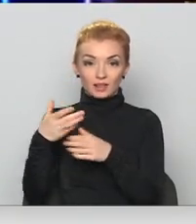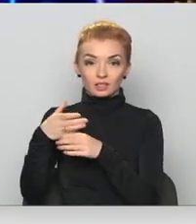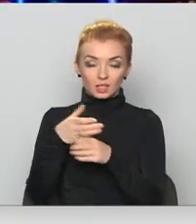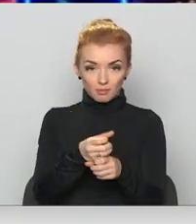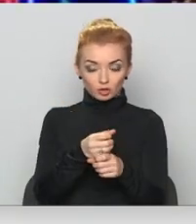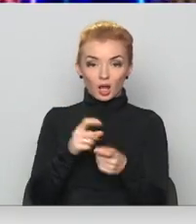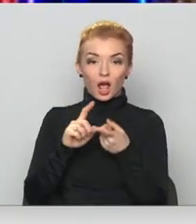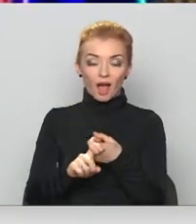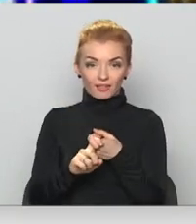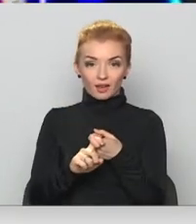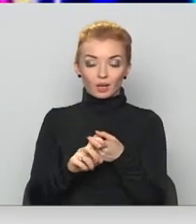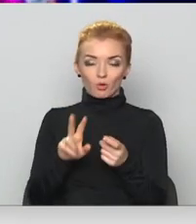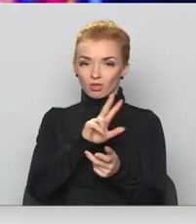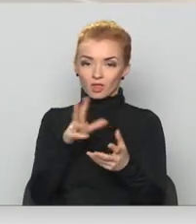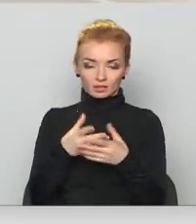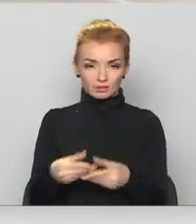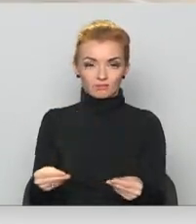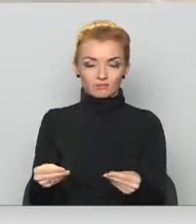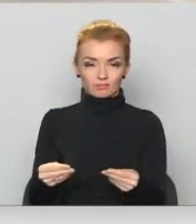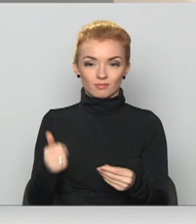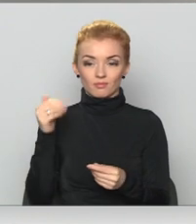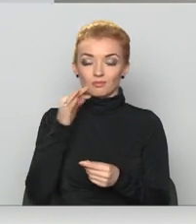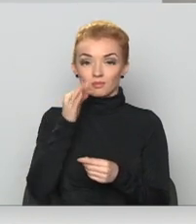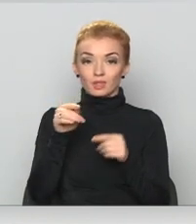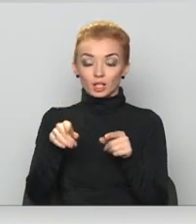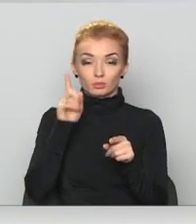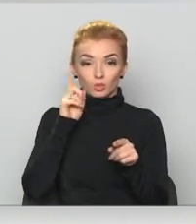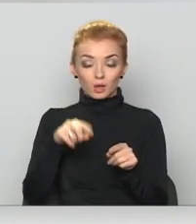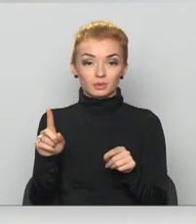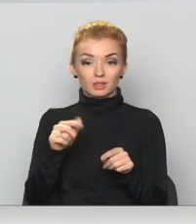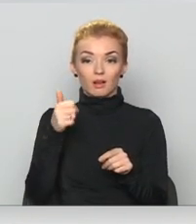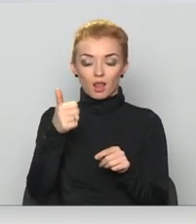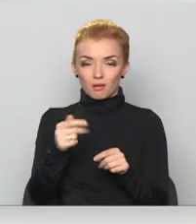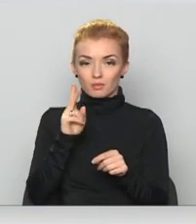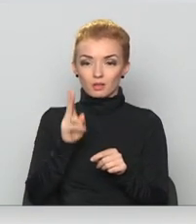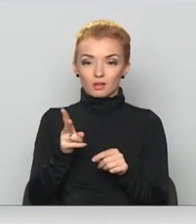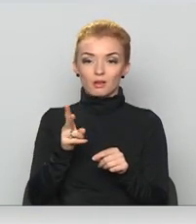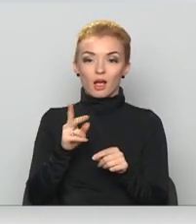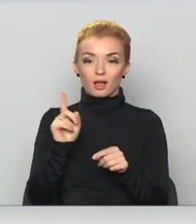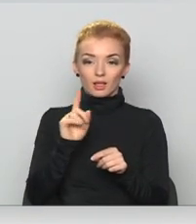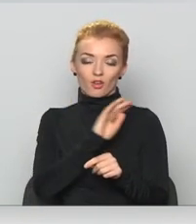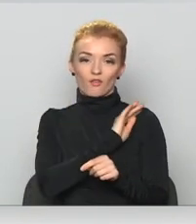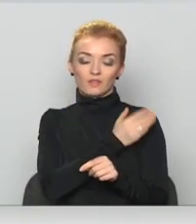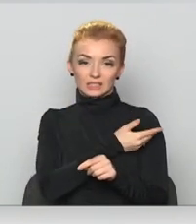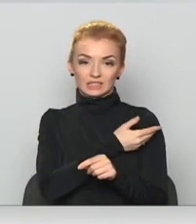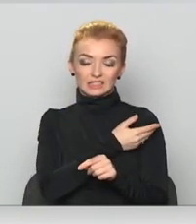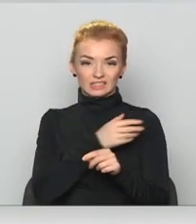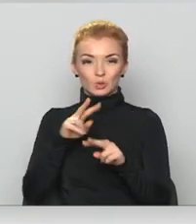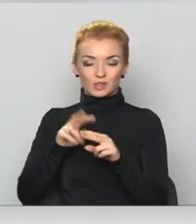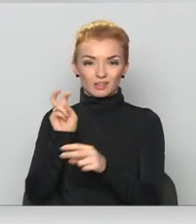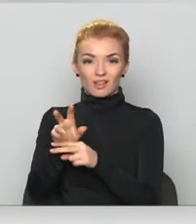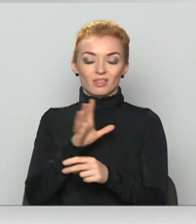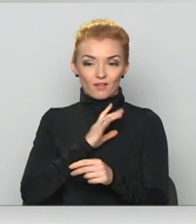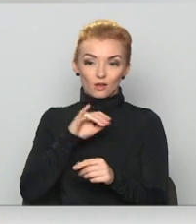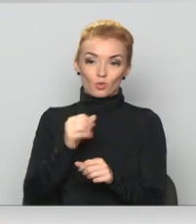atkarības postu nemazinās. Tas, protams, ir labi, kad fiziski šī zāles nebūs pieejamas, jo